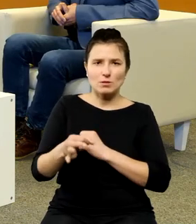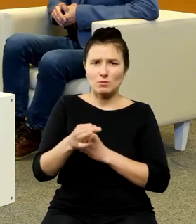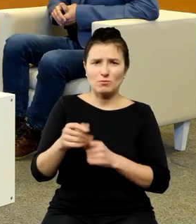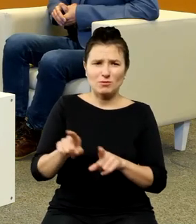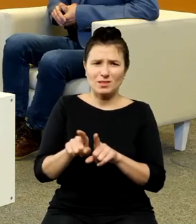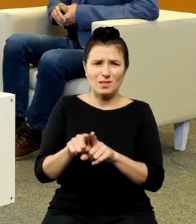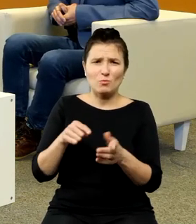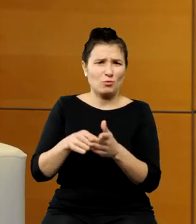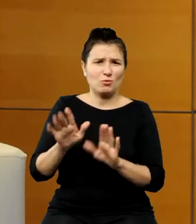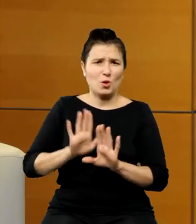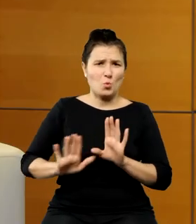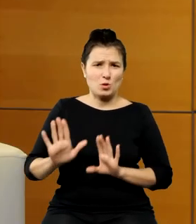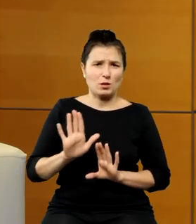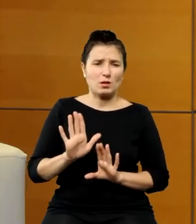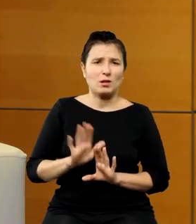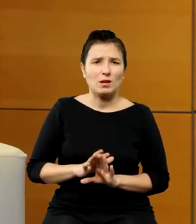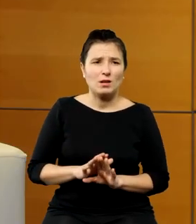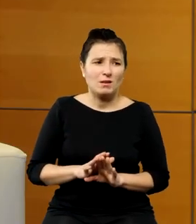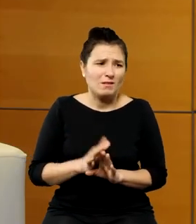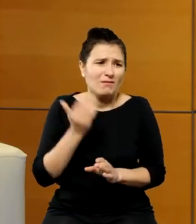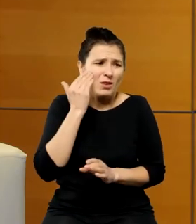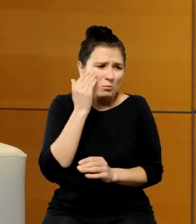z tych źródeł coś musimy